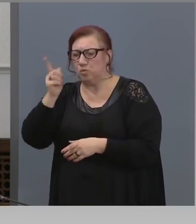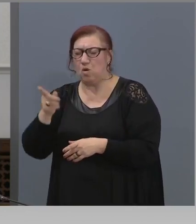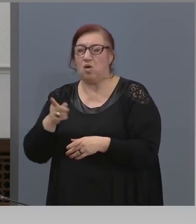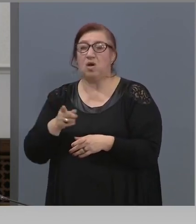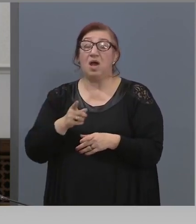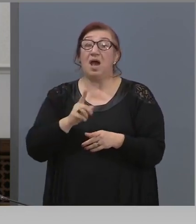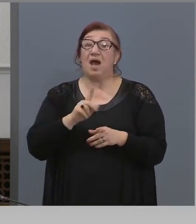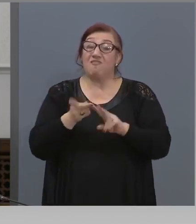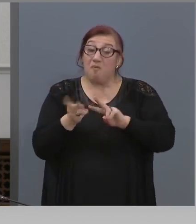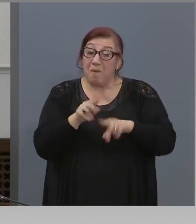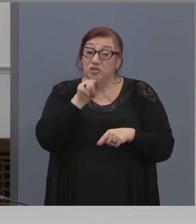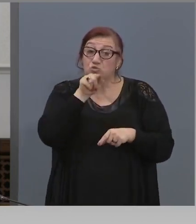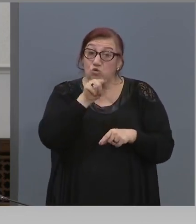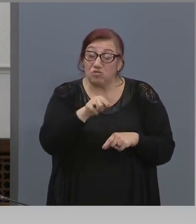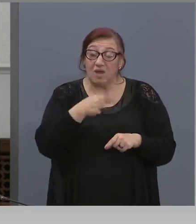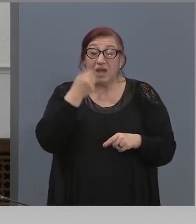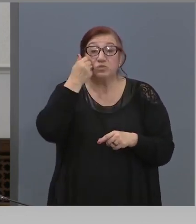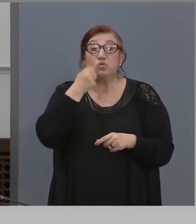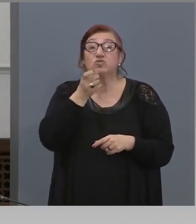умоляваш,